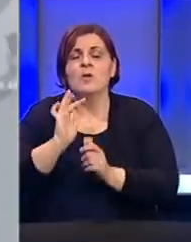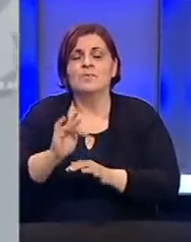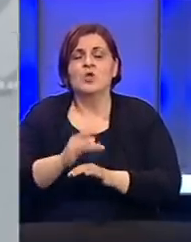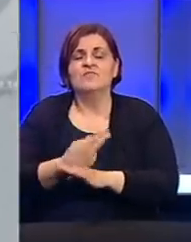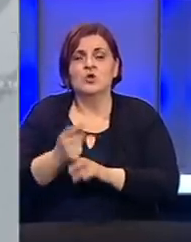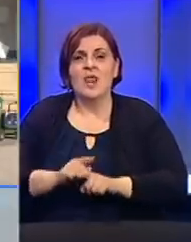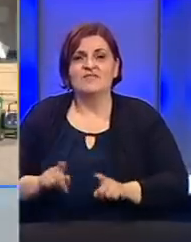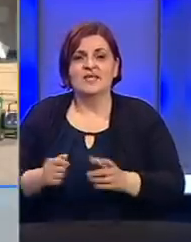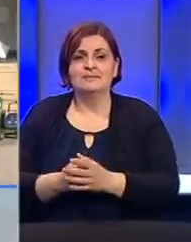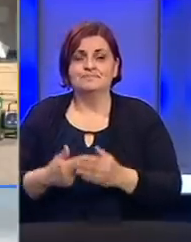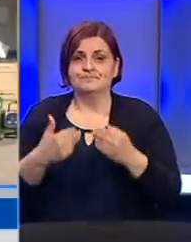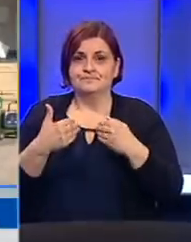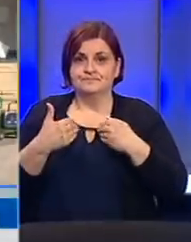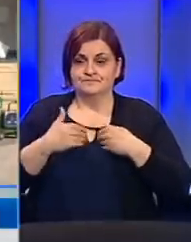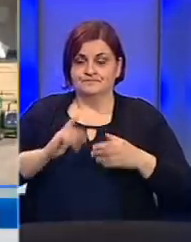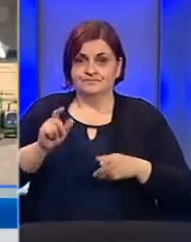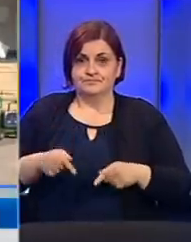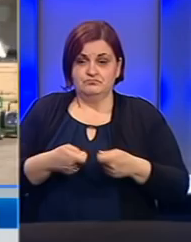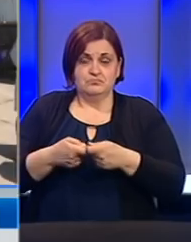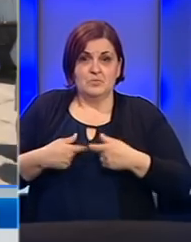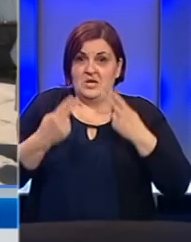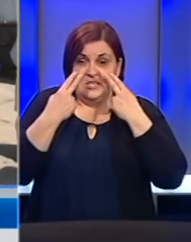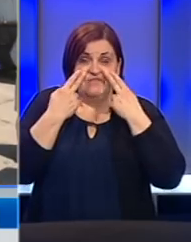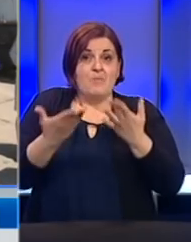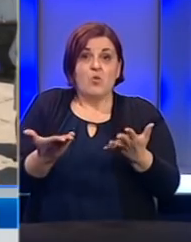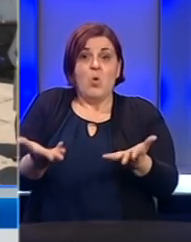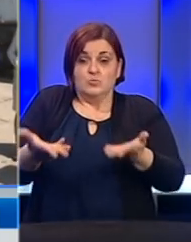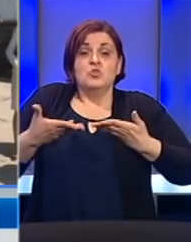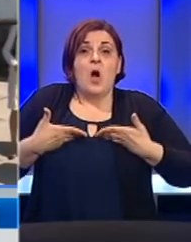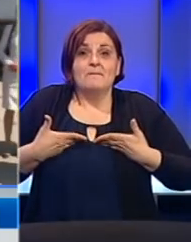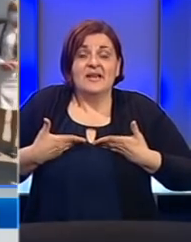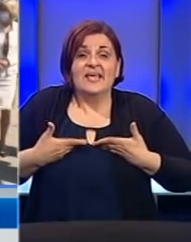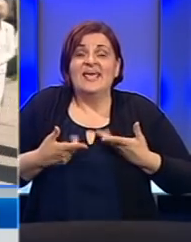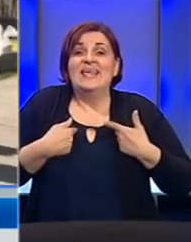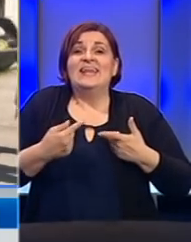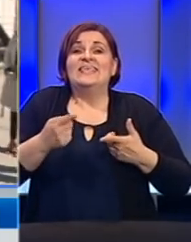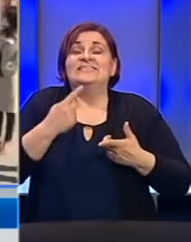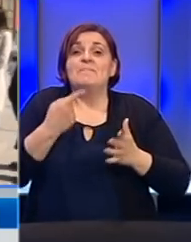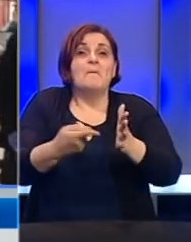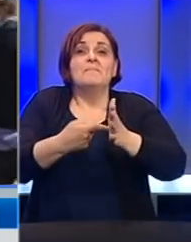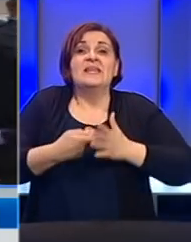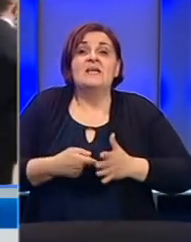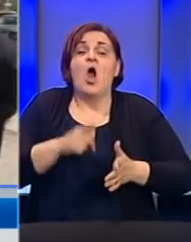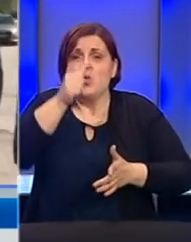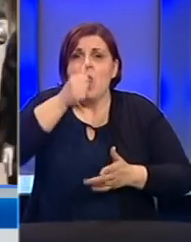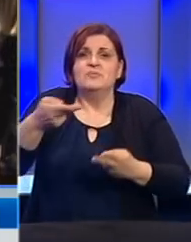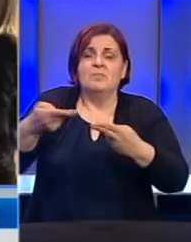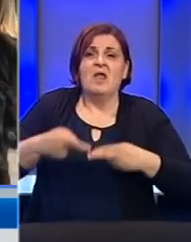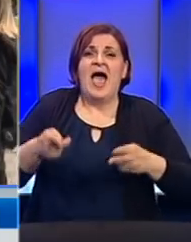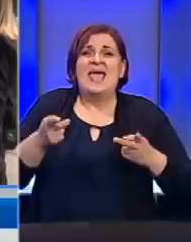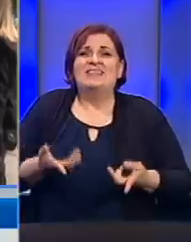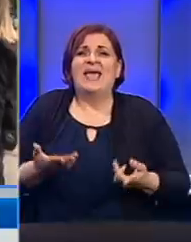koronavirusa. Mi, građani, druguštvo, niti vidimo koliko smo dobili, niti se nama sve prikazuje i ko nam je sve sve